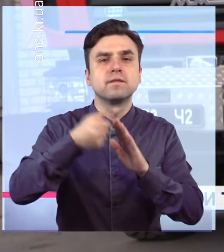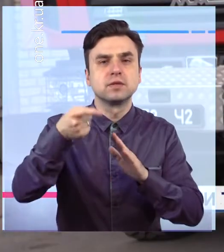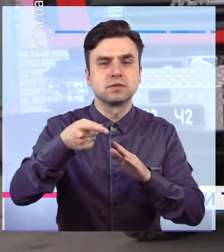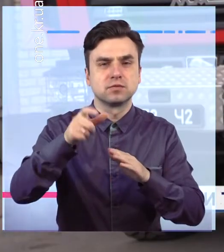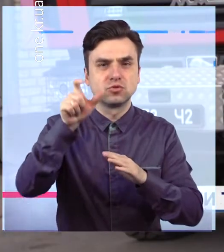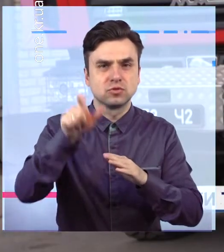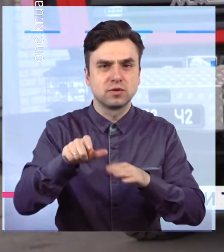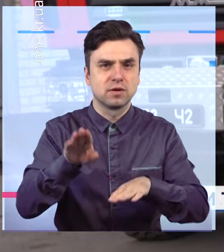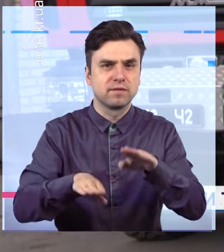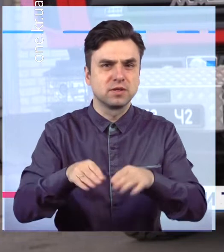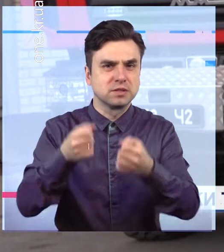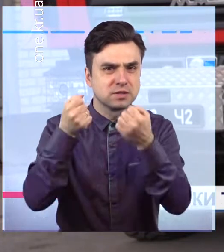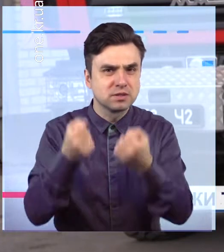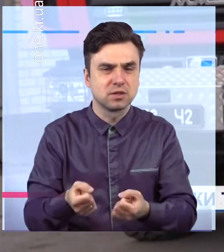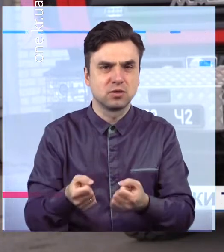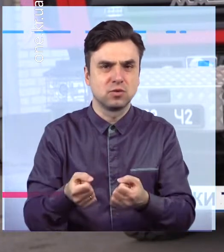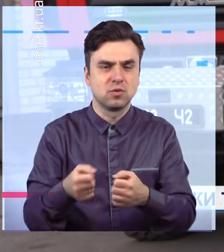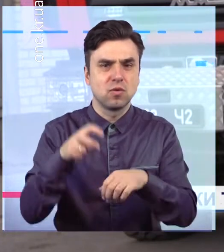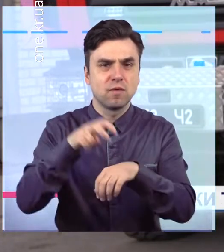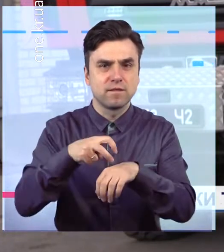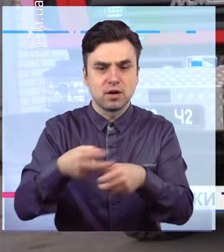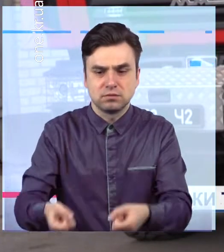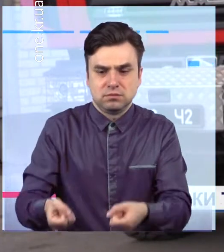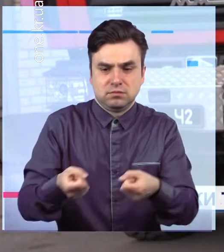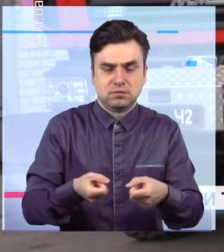перевозять в лікарі. Тобто виносять з дому, заносять в лікарі,